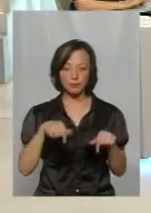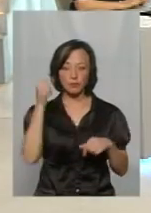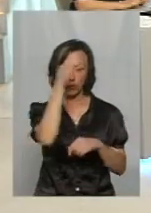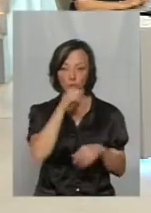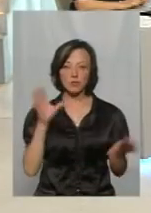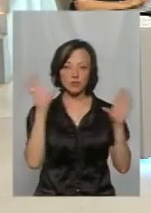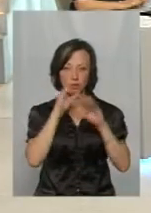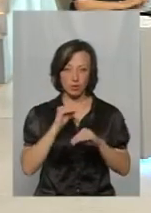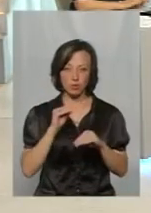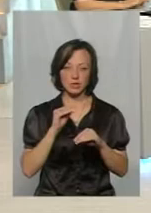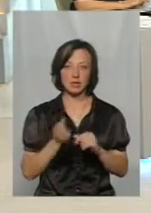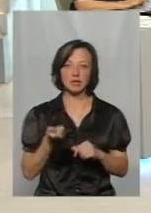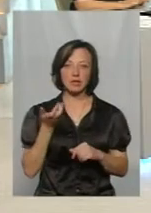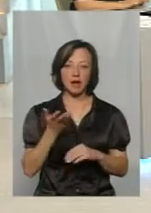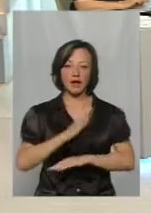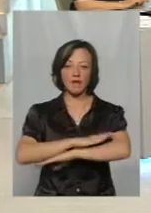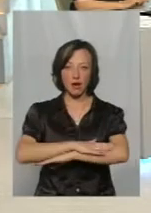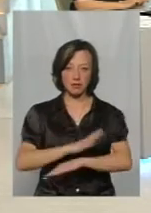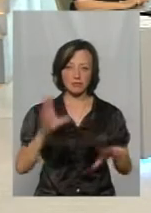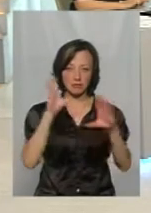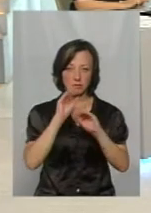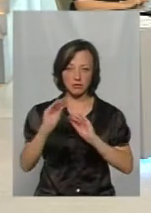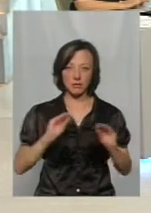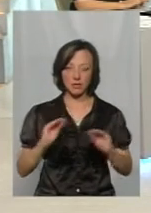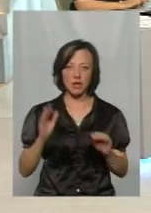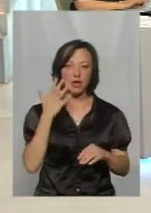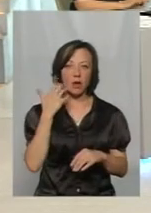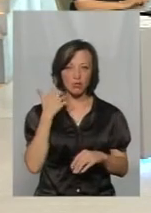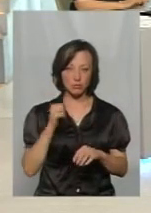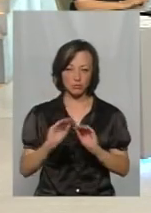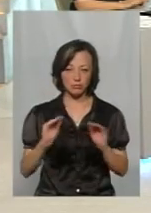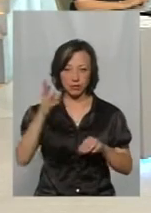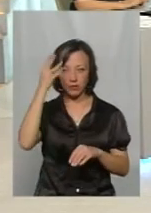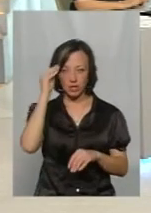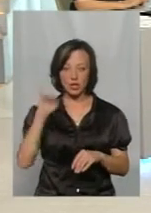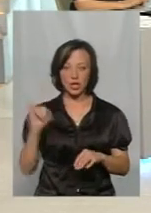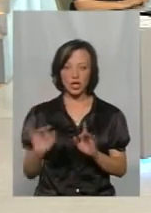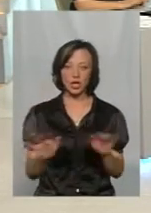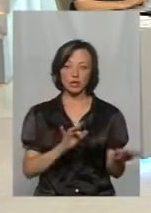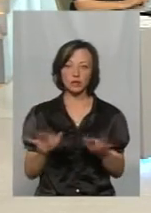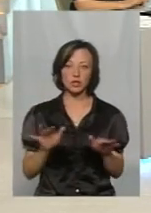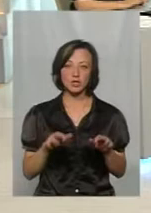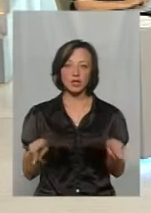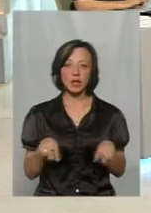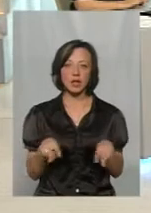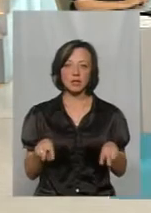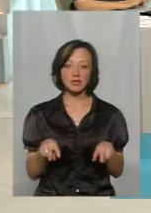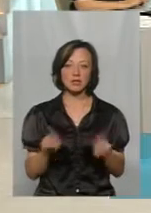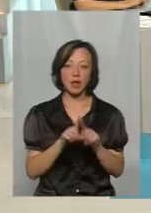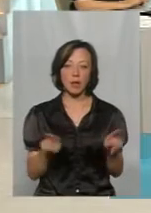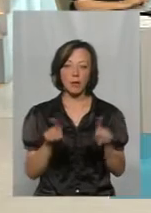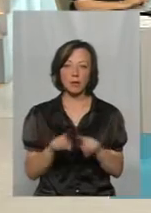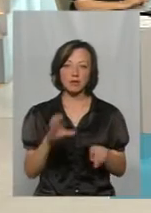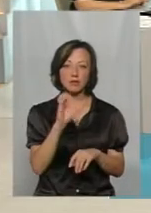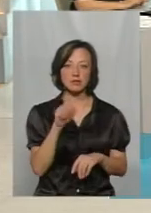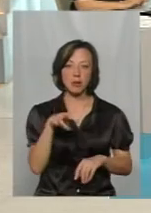вдалося декілька вальсів, яблучко танець у Володілу навчилися, і ритмічний танець з елементами